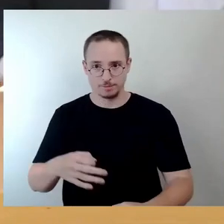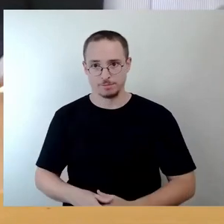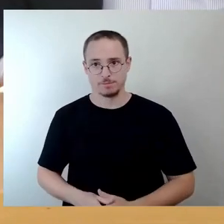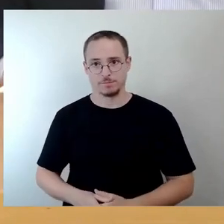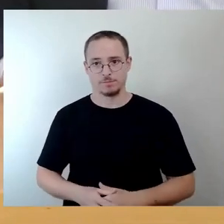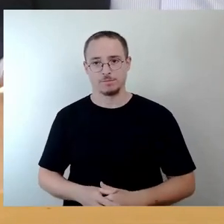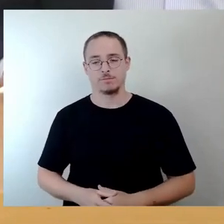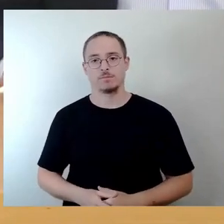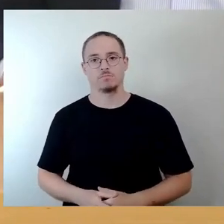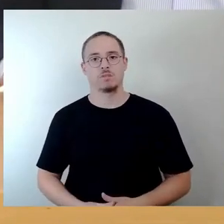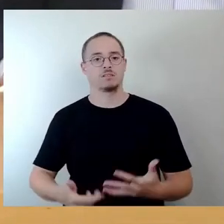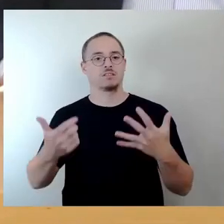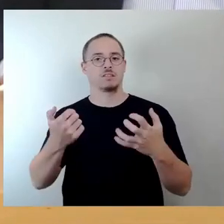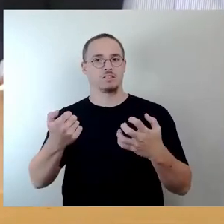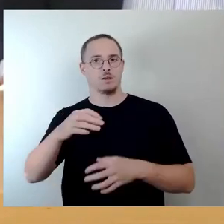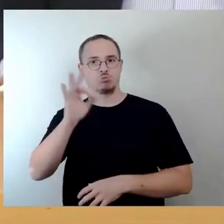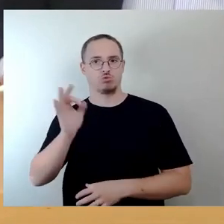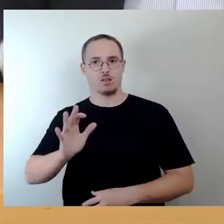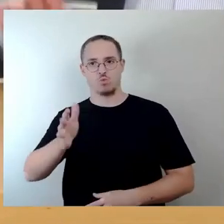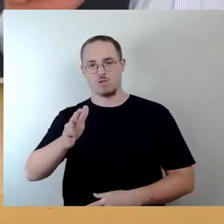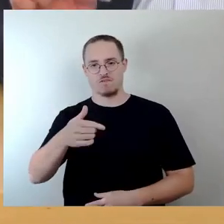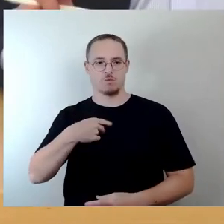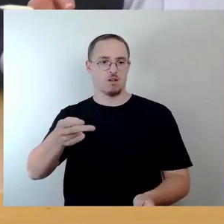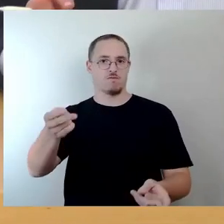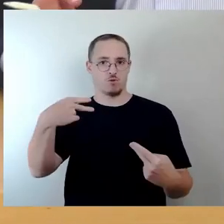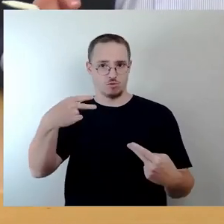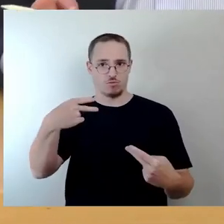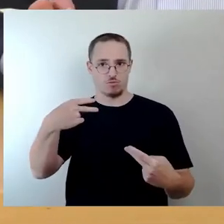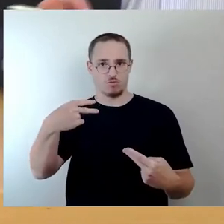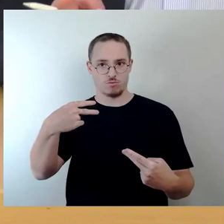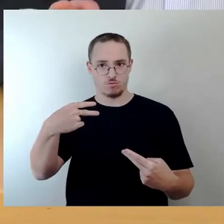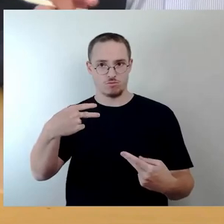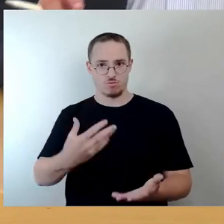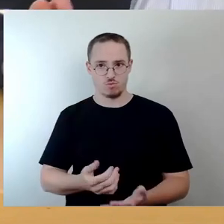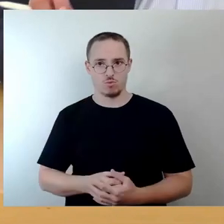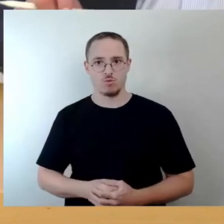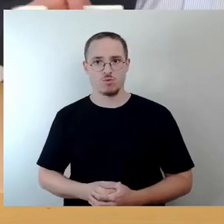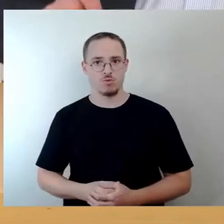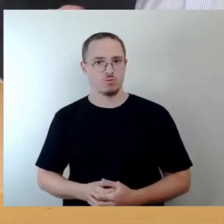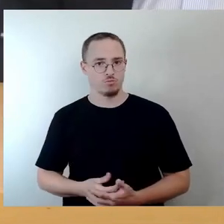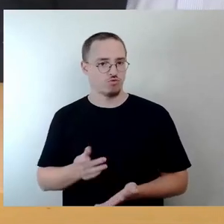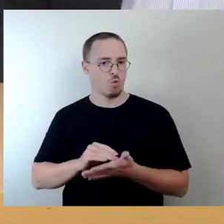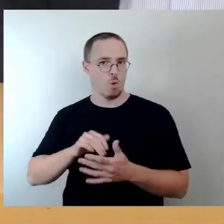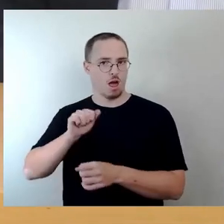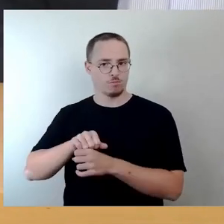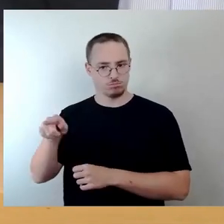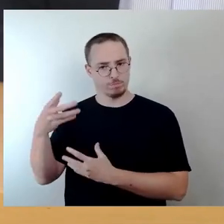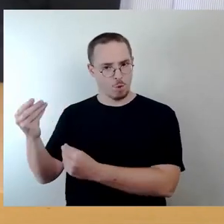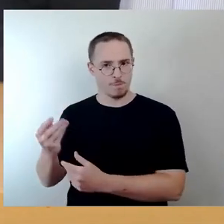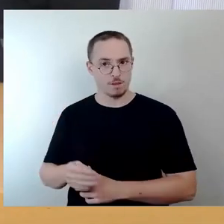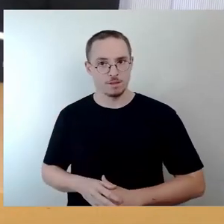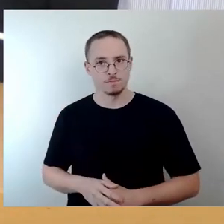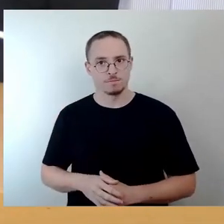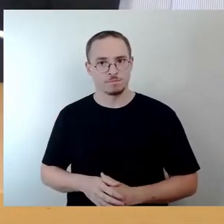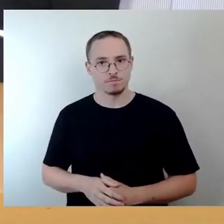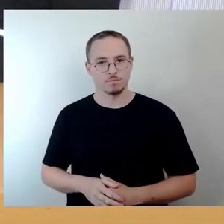60 % Rückmeldungen entsprechend im Amt für Schulen eingegangen und davon wiederum gibt es aktuell acht